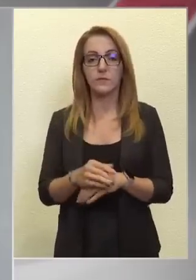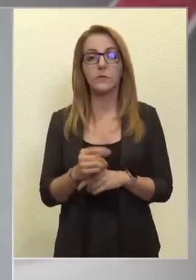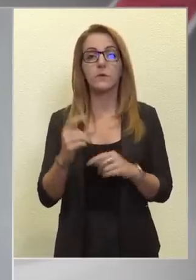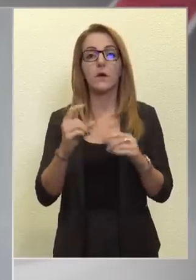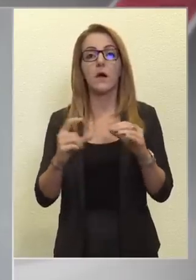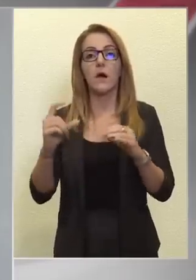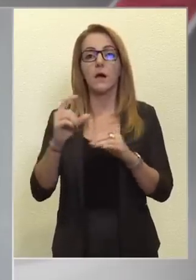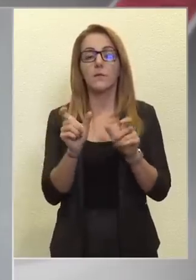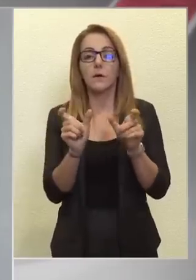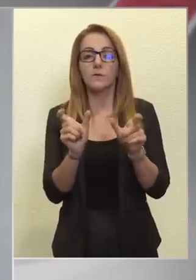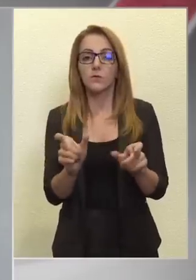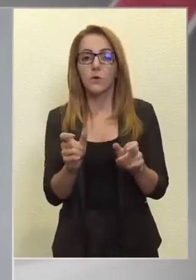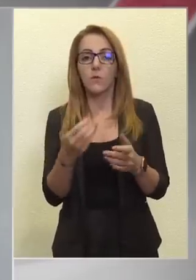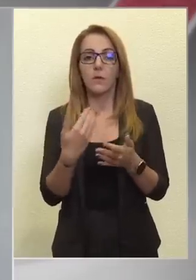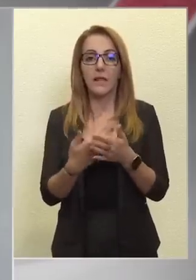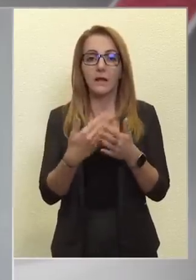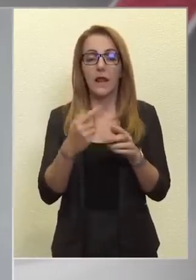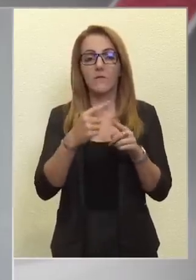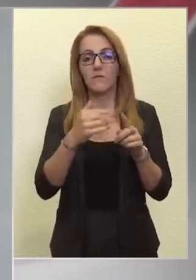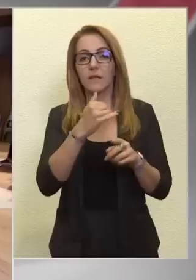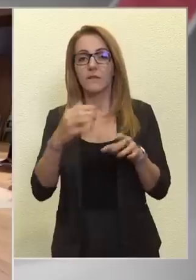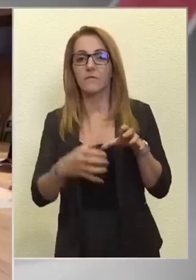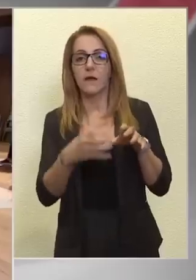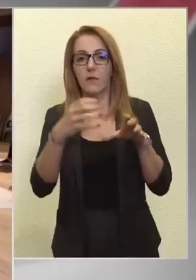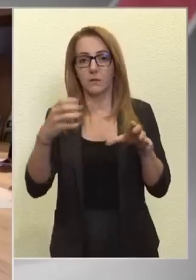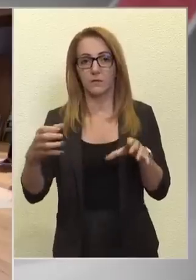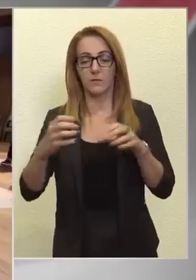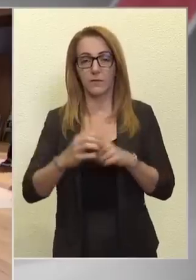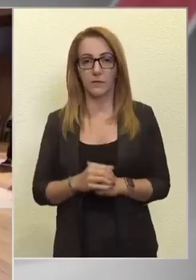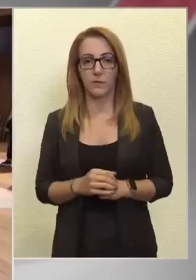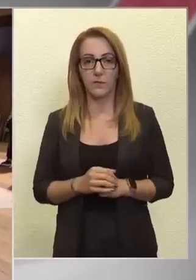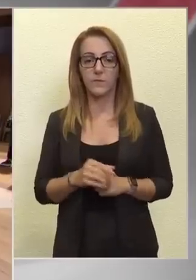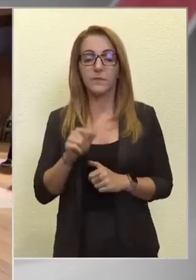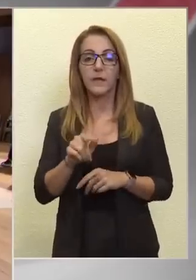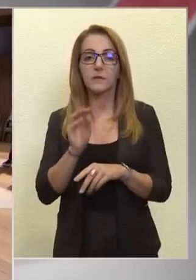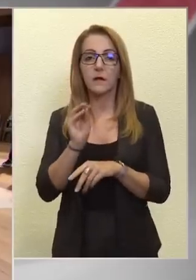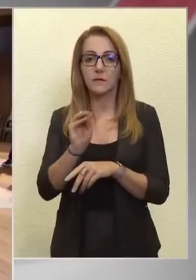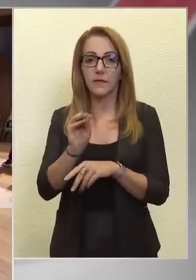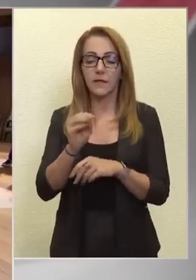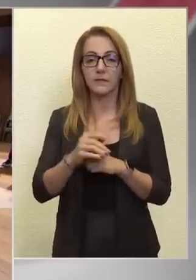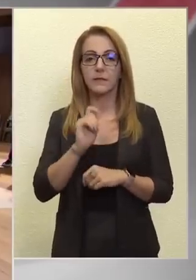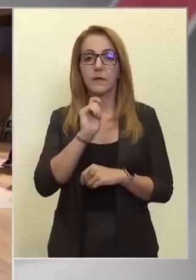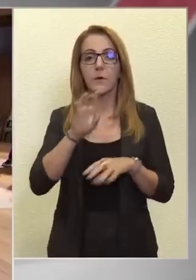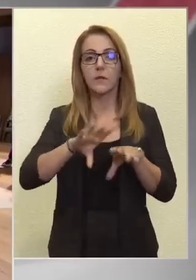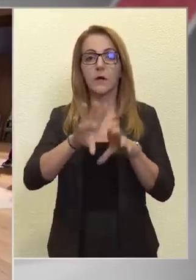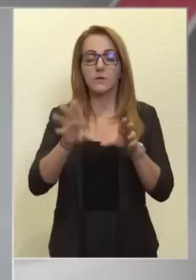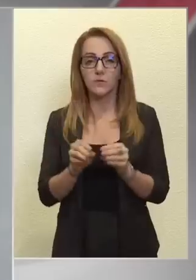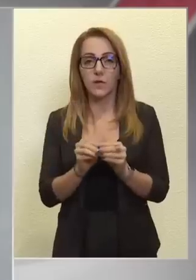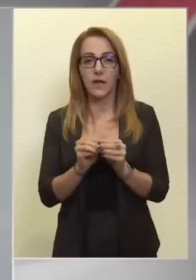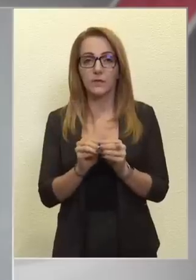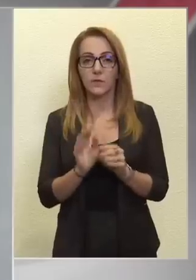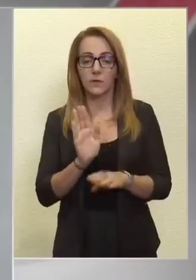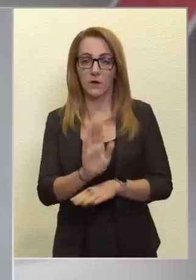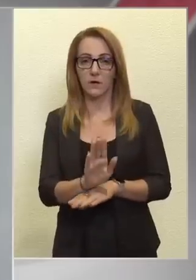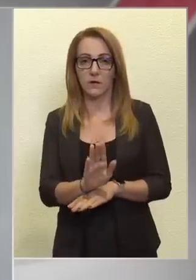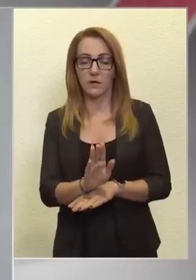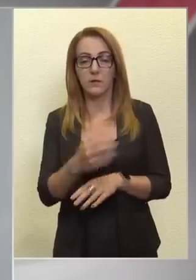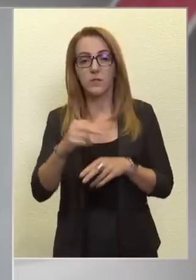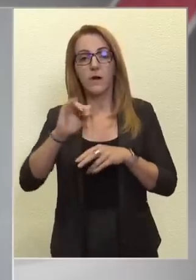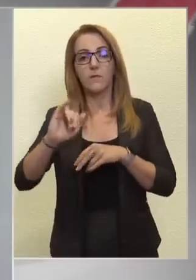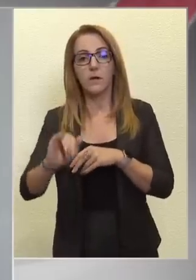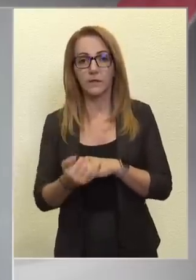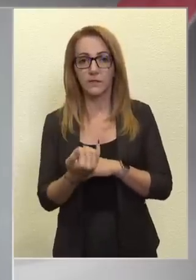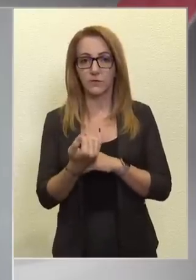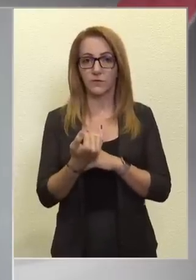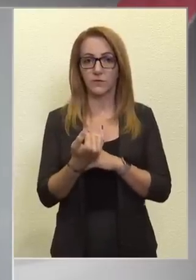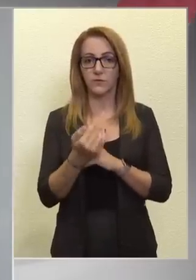kamatstoppot is legalább fél évvel meghosszabbítjuk. Ez azt jelenti, hogy a magyar családok számára továbbra